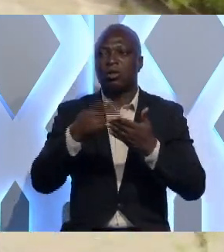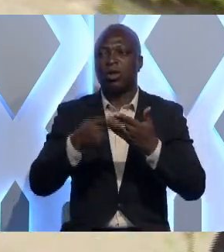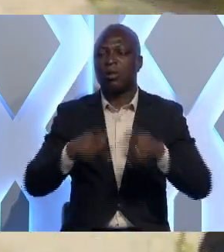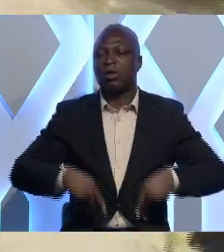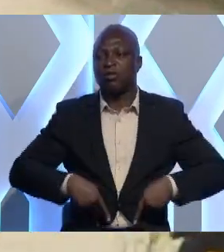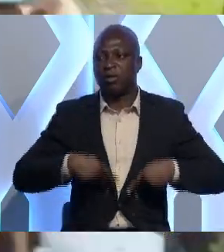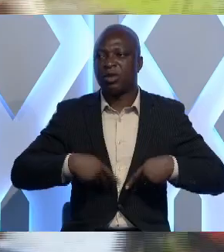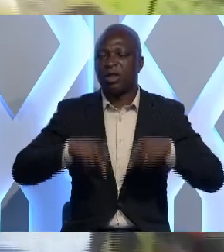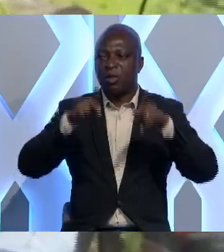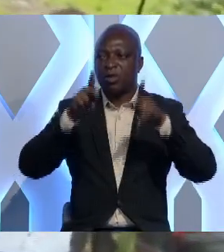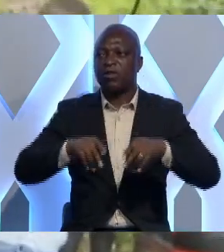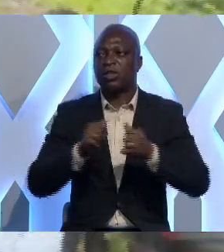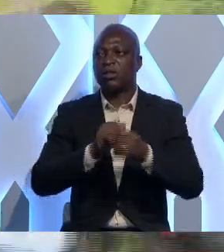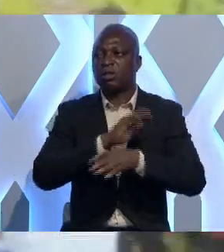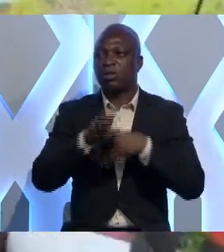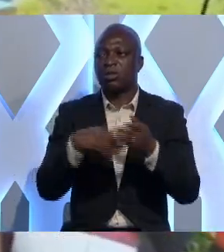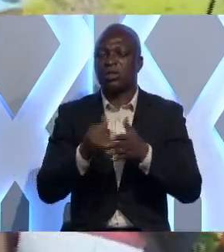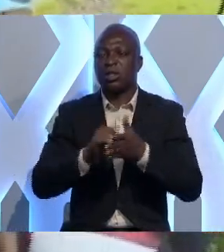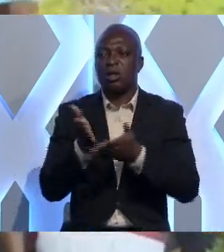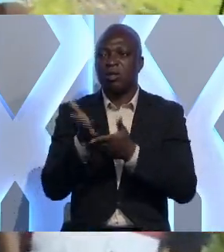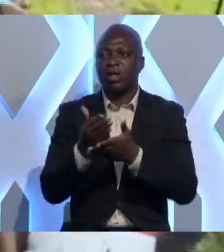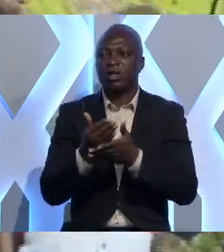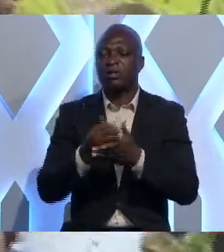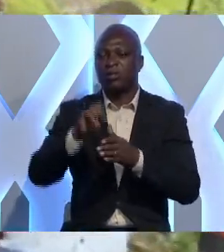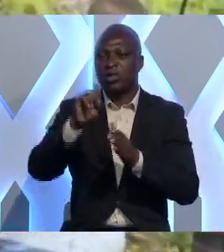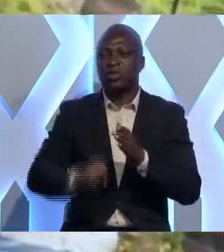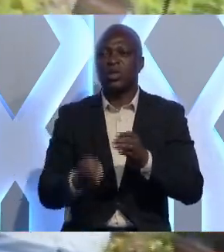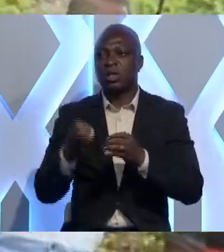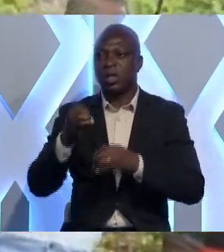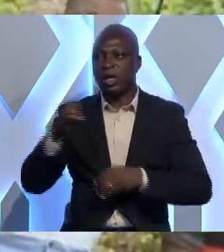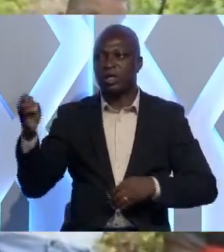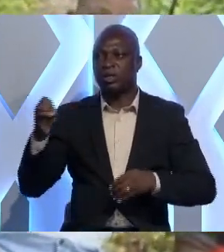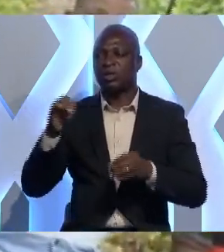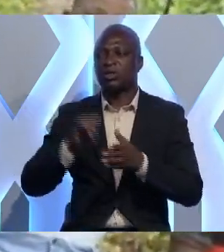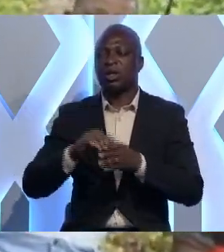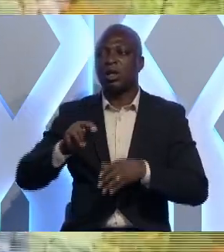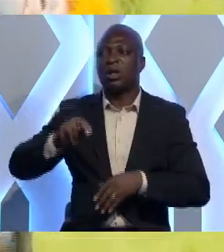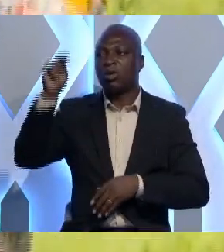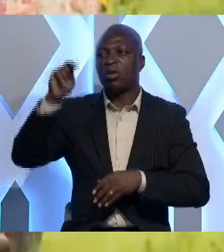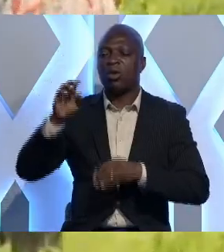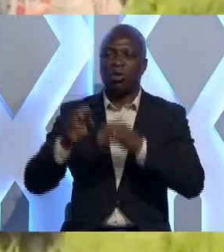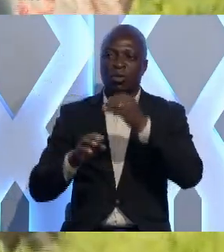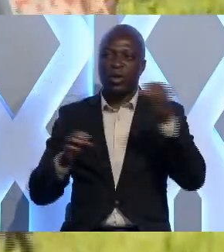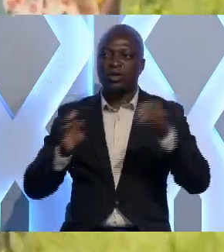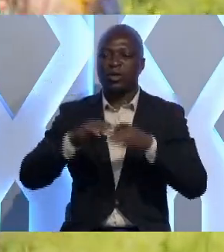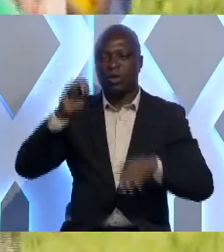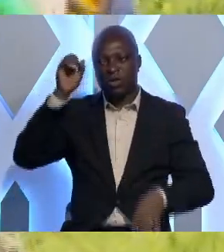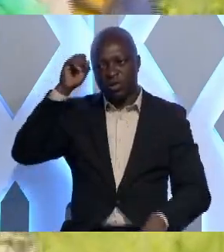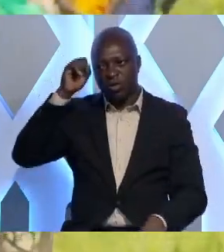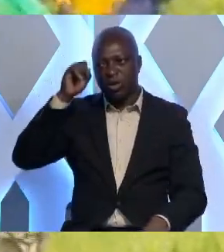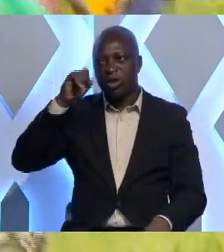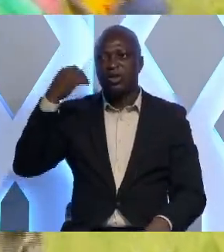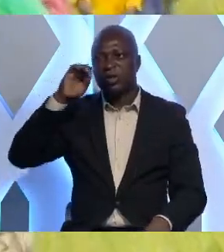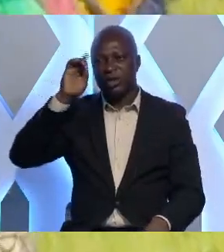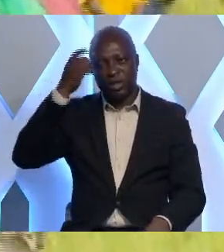personnes et des biens dans cette partie sud-est de Tchaoudjo et nord-est de Soutubois. Le chef de l'État a